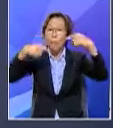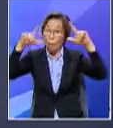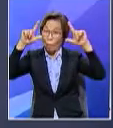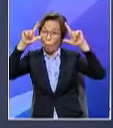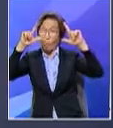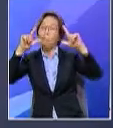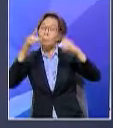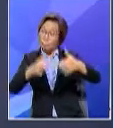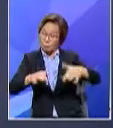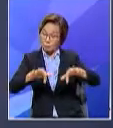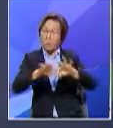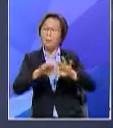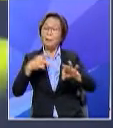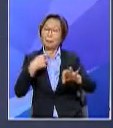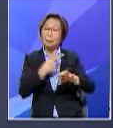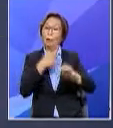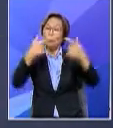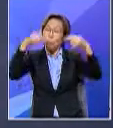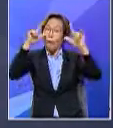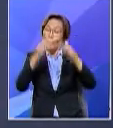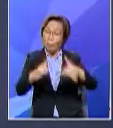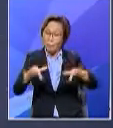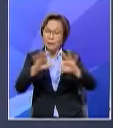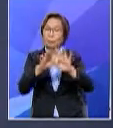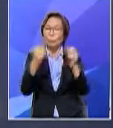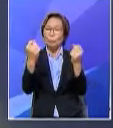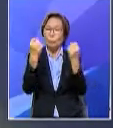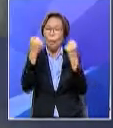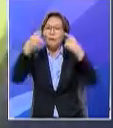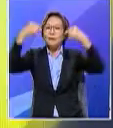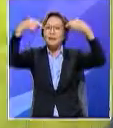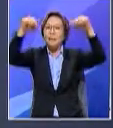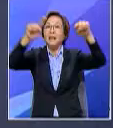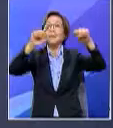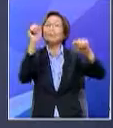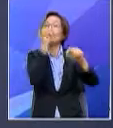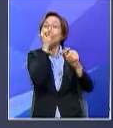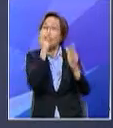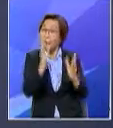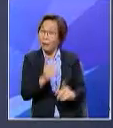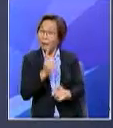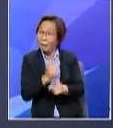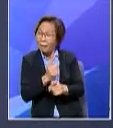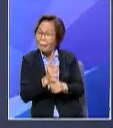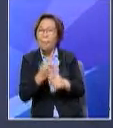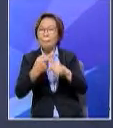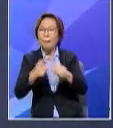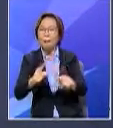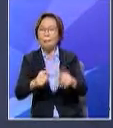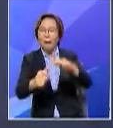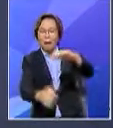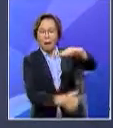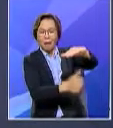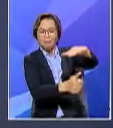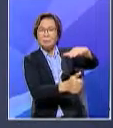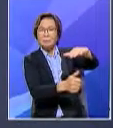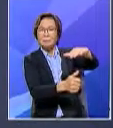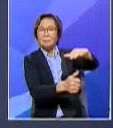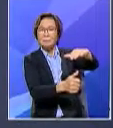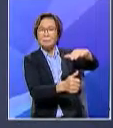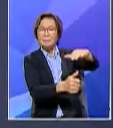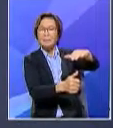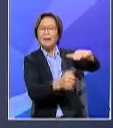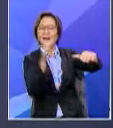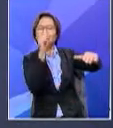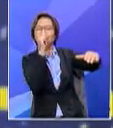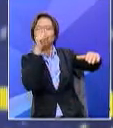juga memainkan elemen yang penting dalam kita menentukan mengukur kejayaan pada satu-satu artis tetapi asasnya produk itu mesti